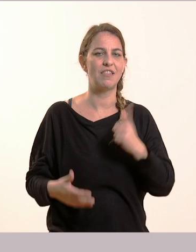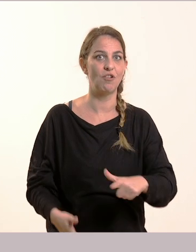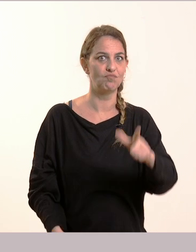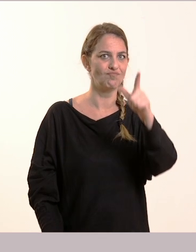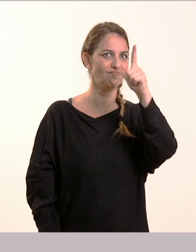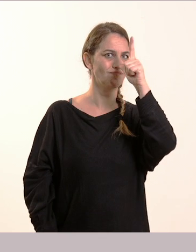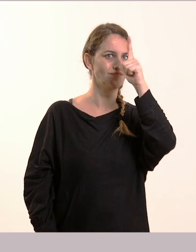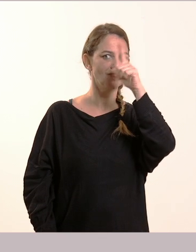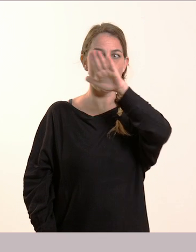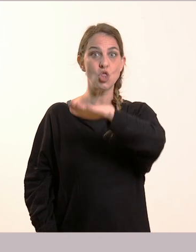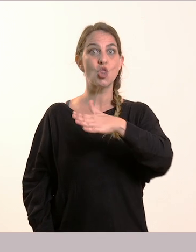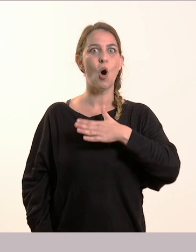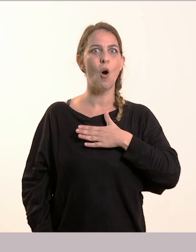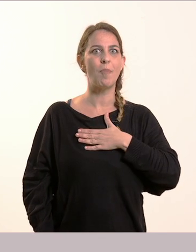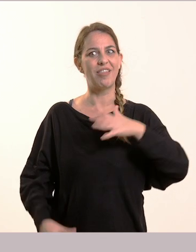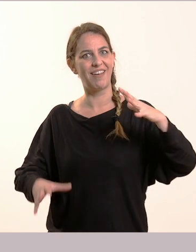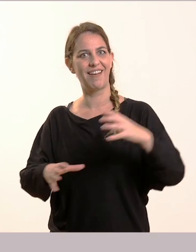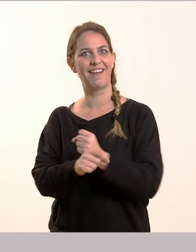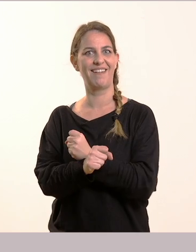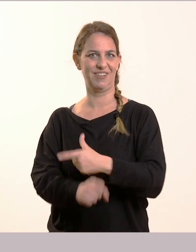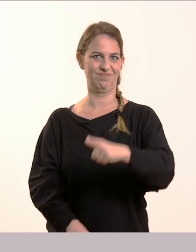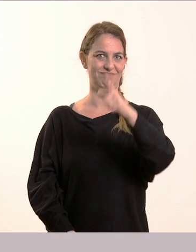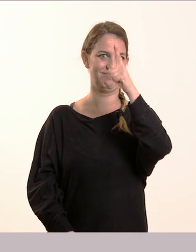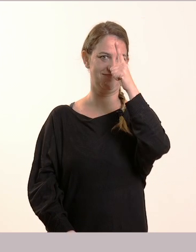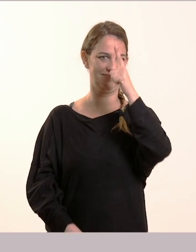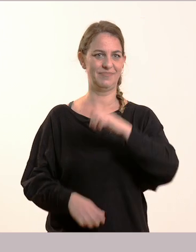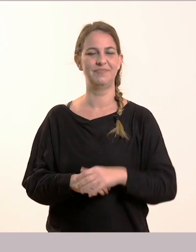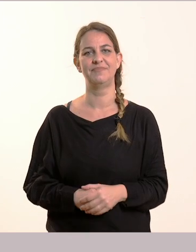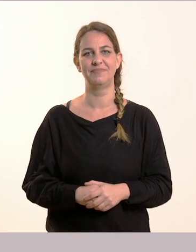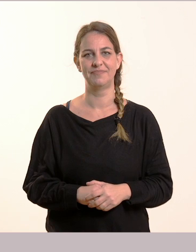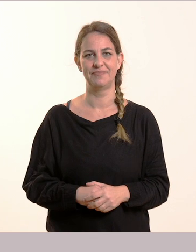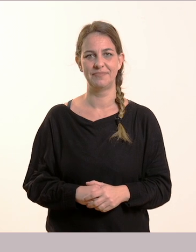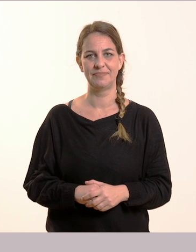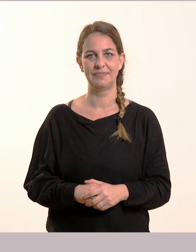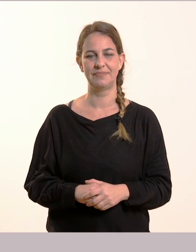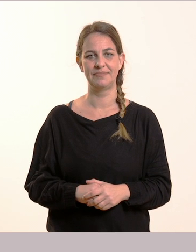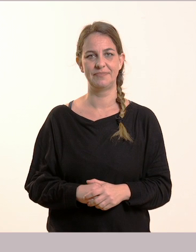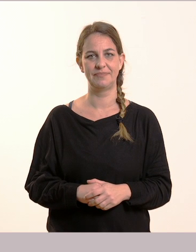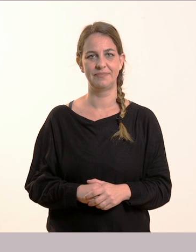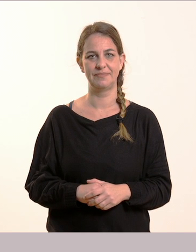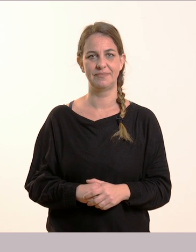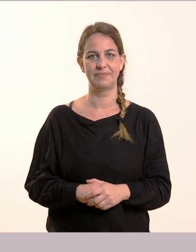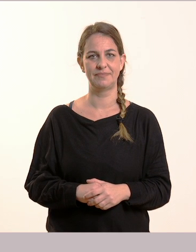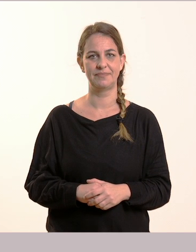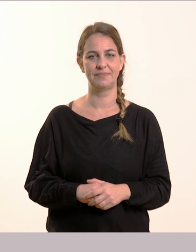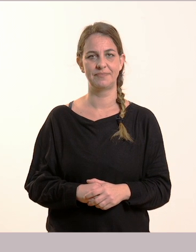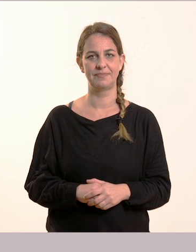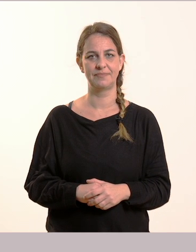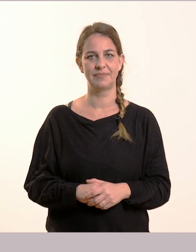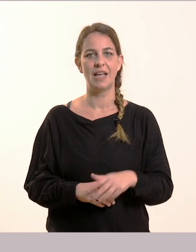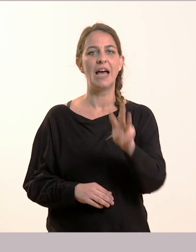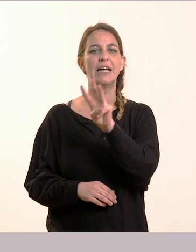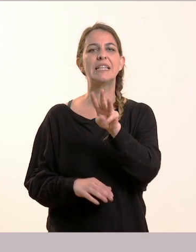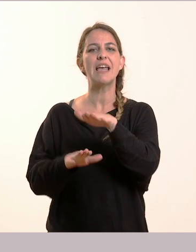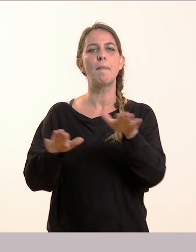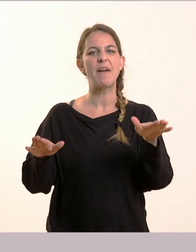του παιδιού τους, από την περηφάνιο τους. Πολύ ωραία! Καμάρωσαν δηλαδή. Ποιο βραβείο κέρδισαν όλοι. Ποιο ήταν το πιο